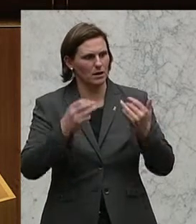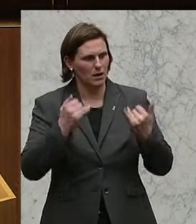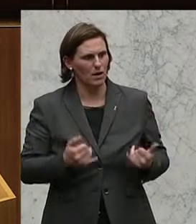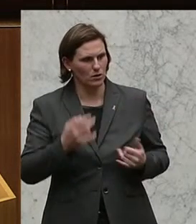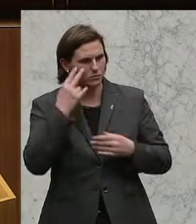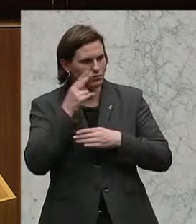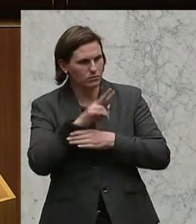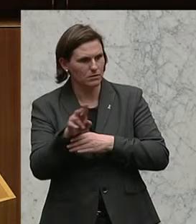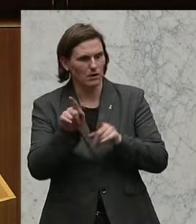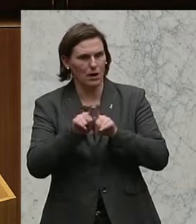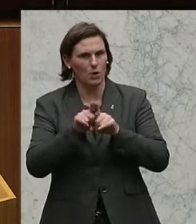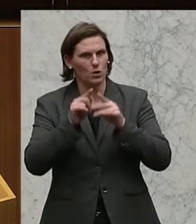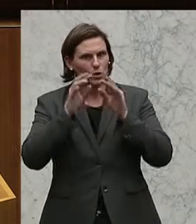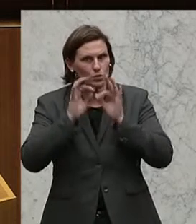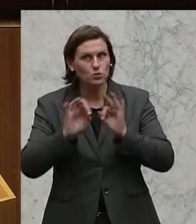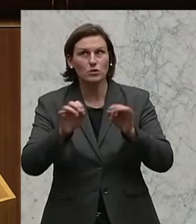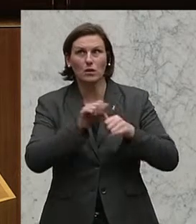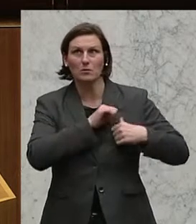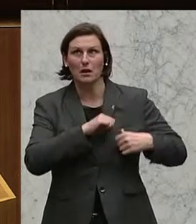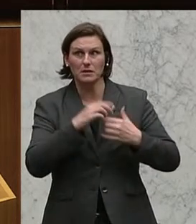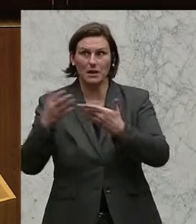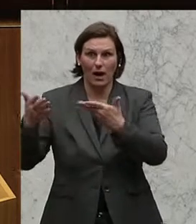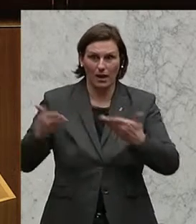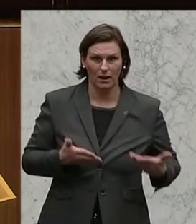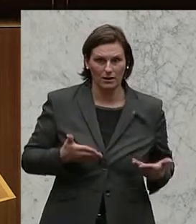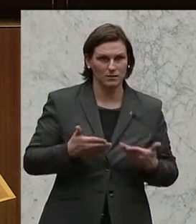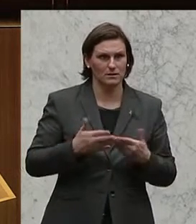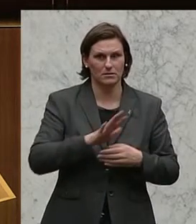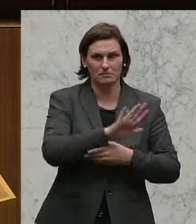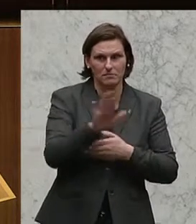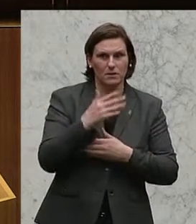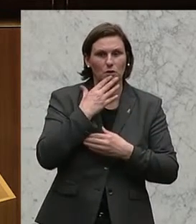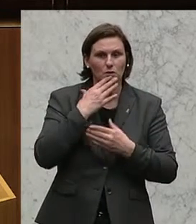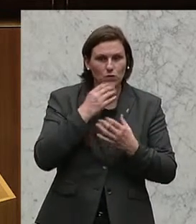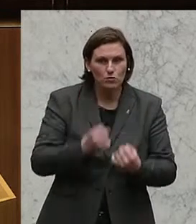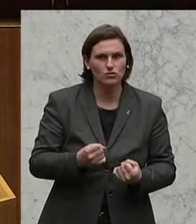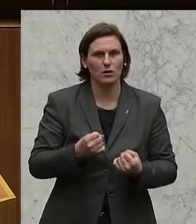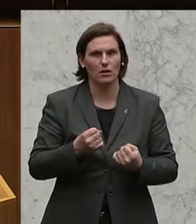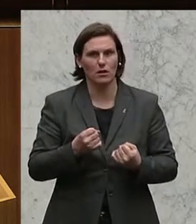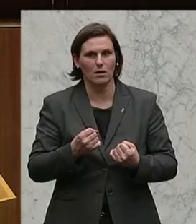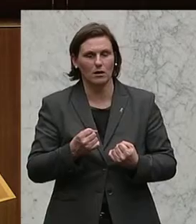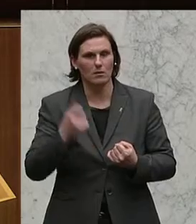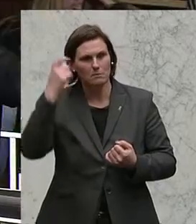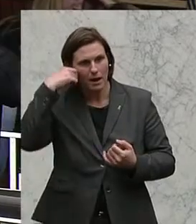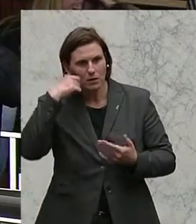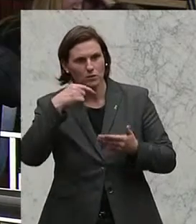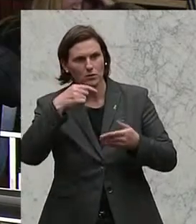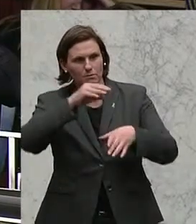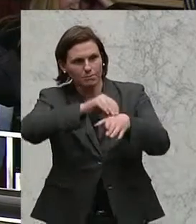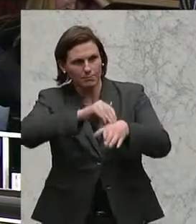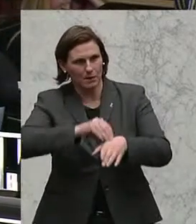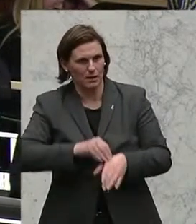auch unsere Zuseherinnen und Zuseher ganz herzlich einladen darf, ihre Anliegen, ihre Anregungen und Meinungen auch da